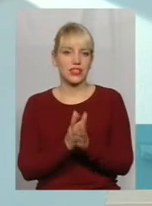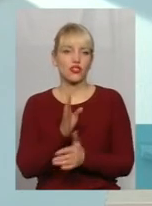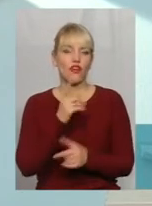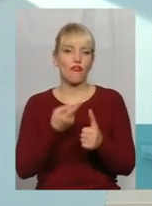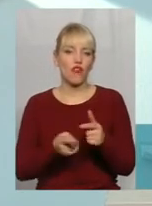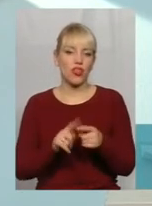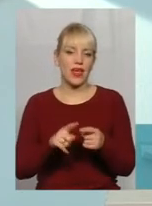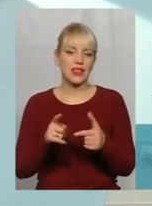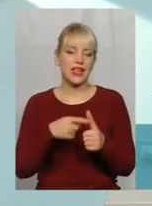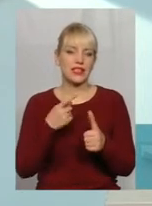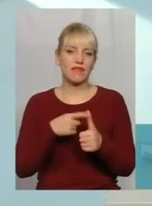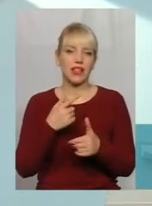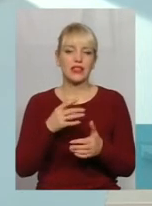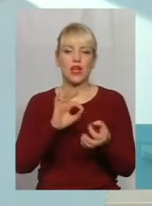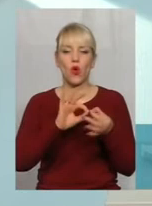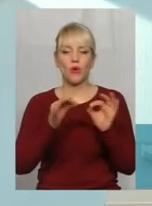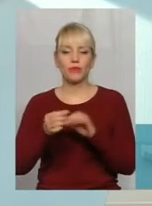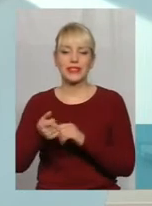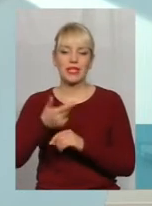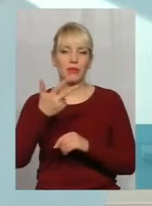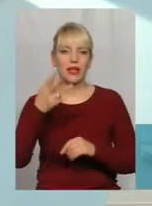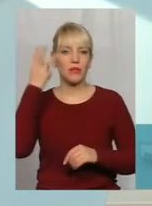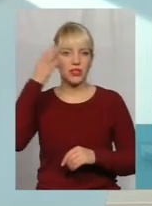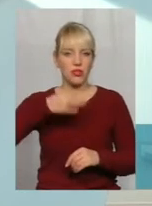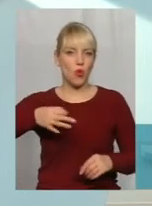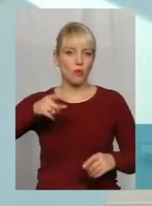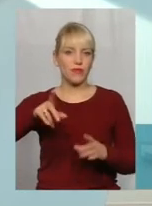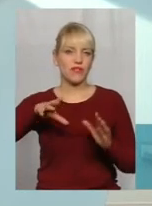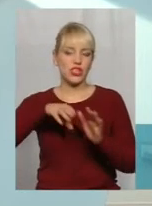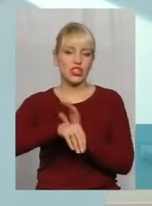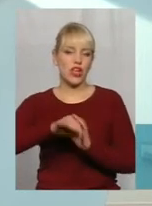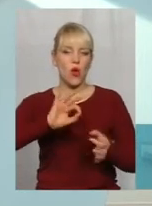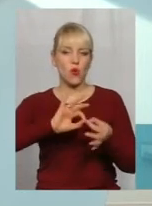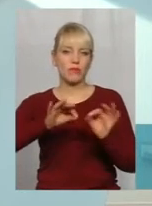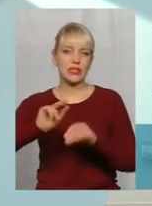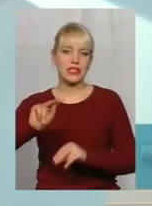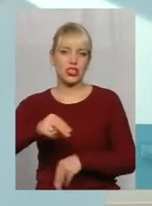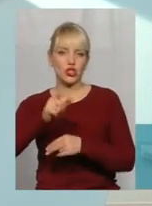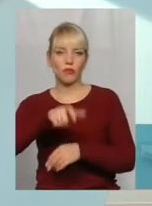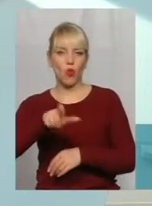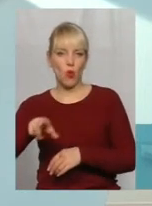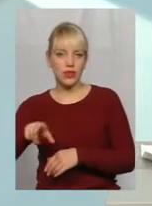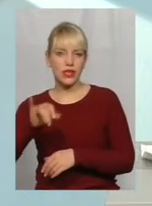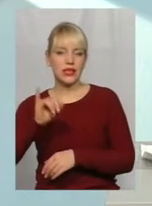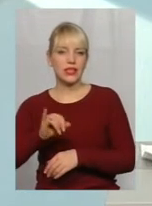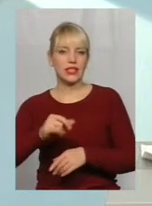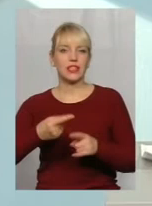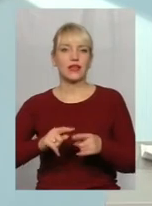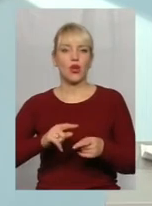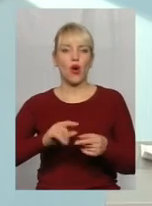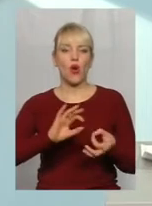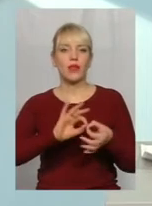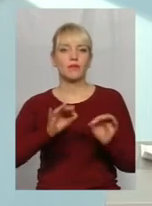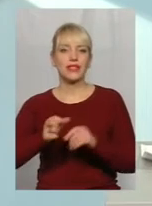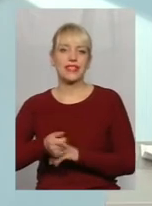«Олімпійські призери Хмельницької області». Тоді вийшли і олімпійські чемпіони, і олімпійські